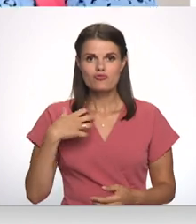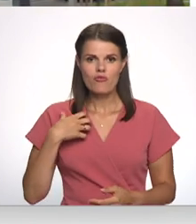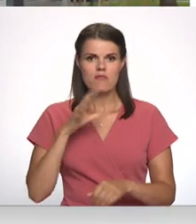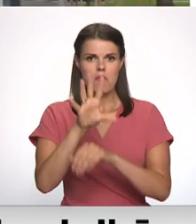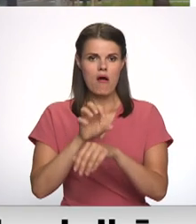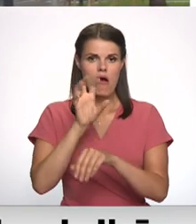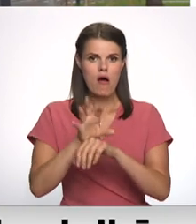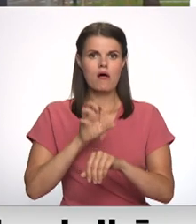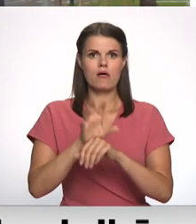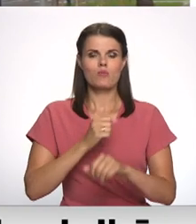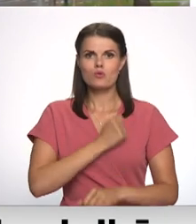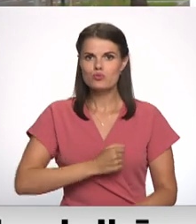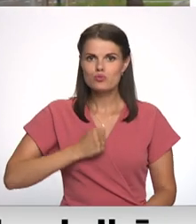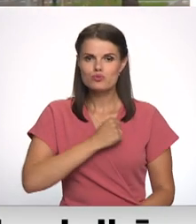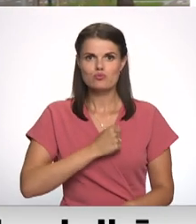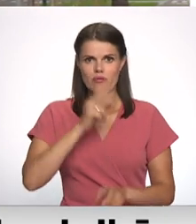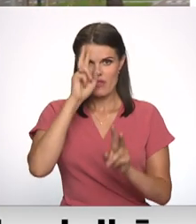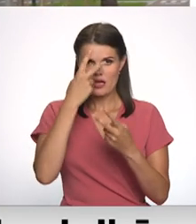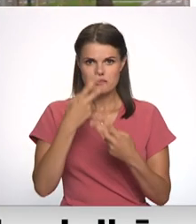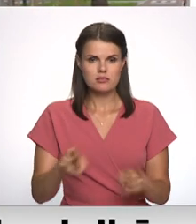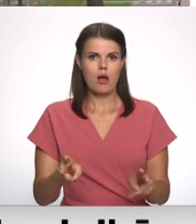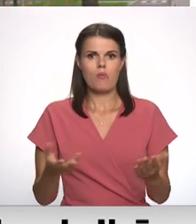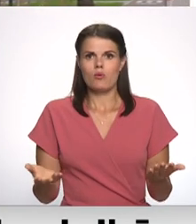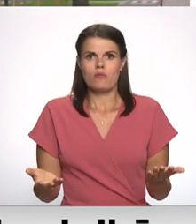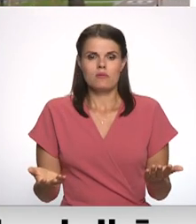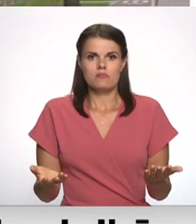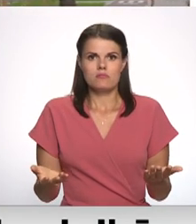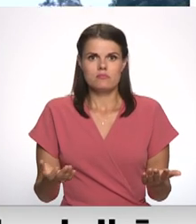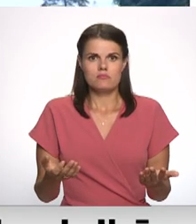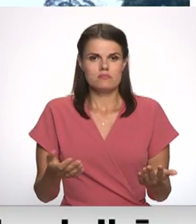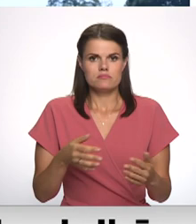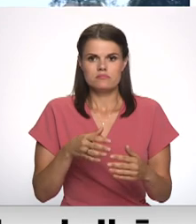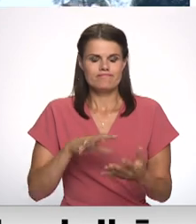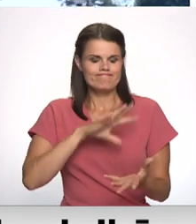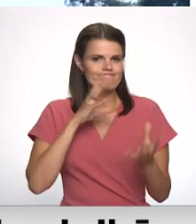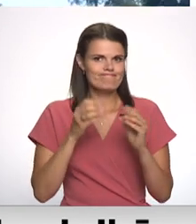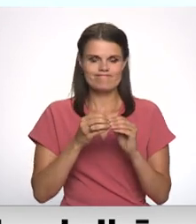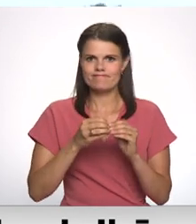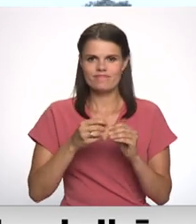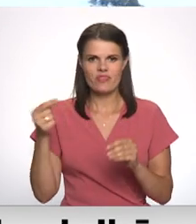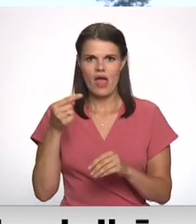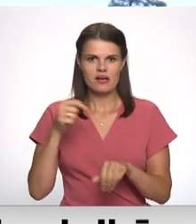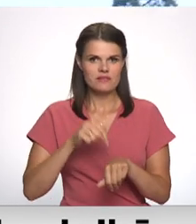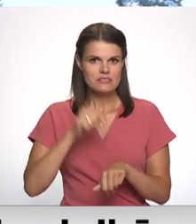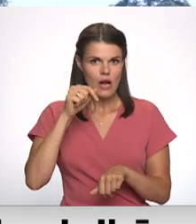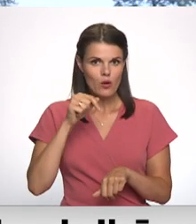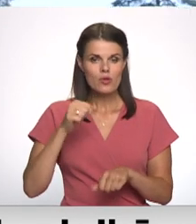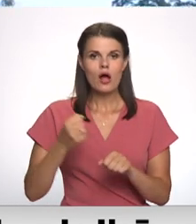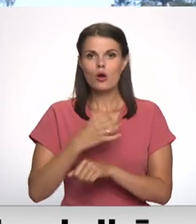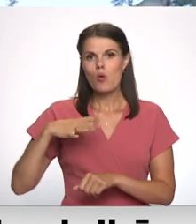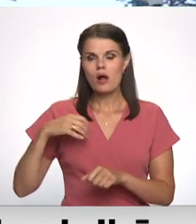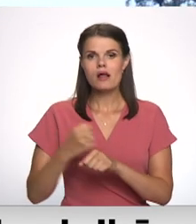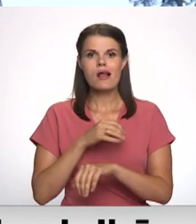pārmet, tusmojās, nesaprot. Nu, var sakot, pilns, pilns kompleks negāciju. Gan Ogras, gan